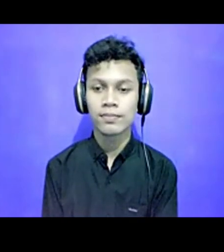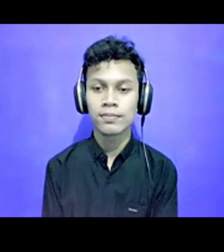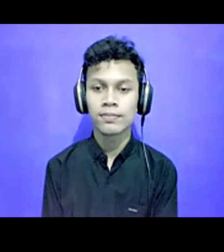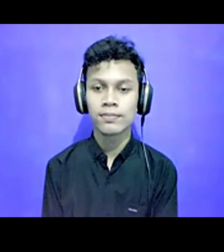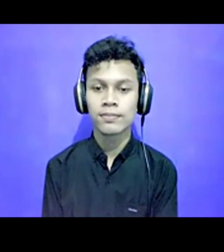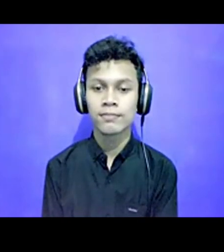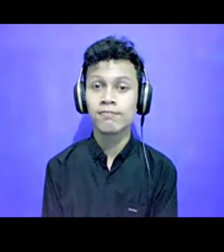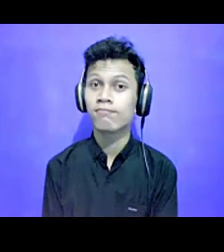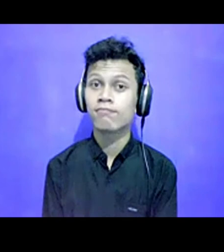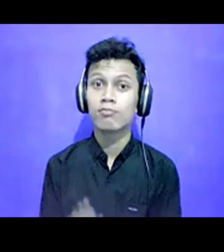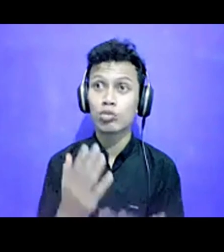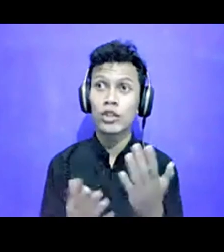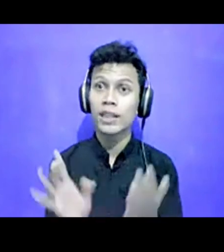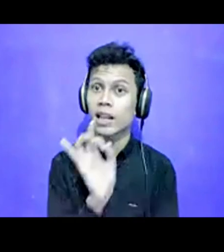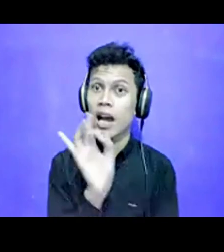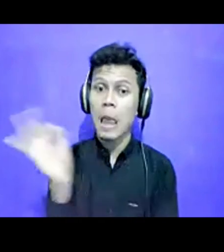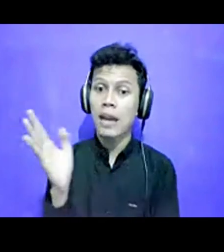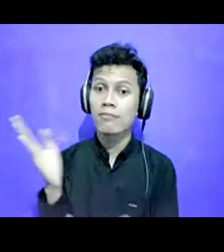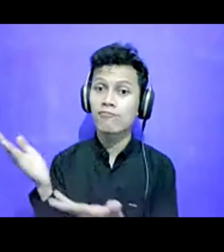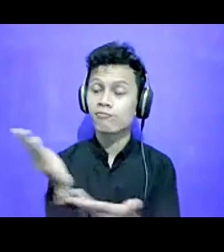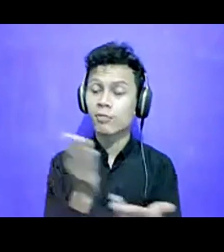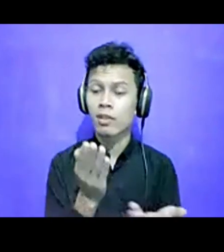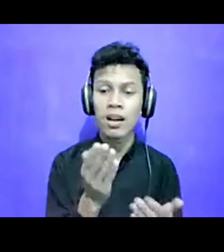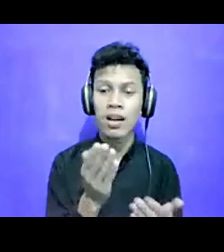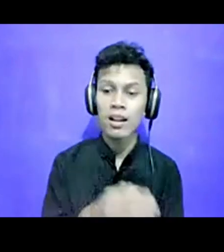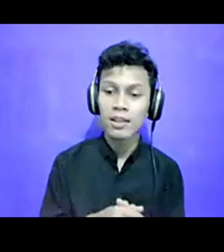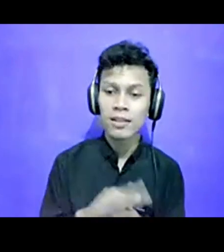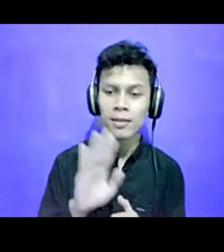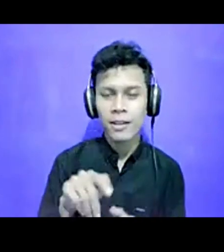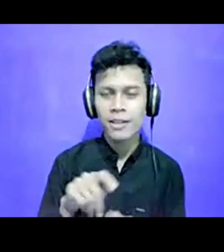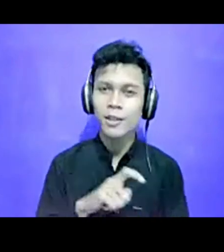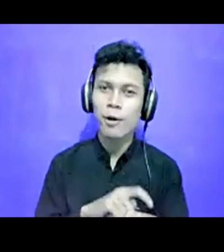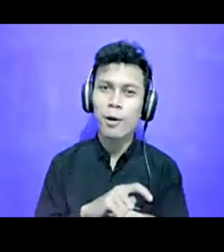yang lain, masih cukup waktu.